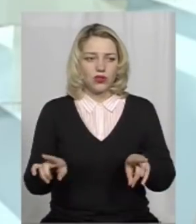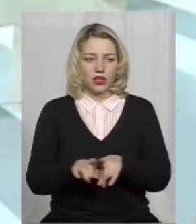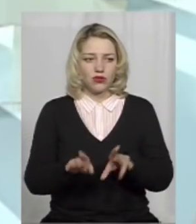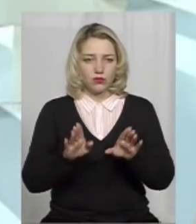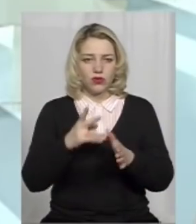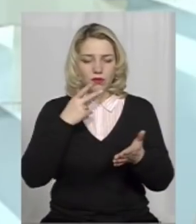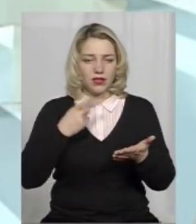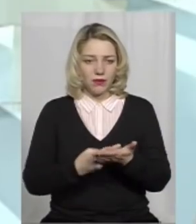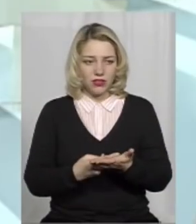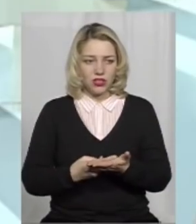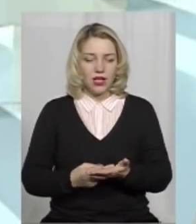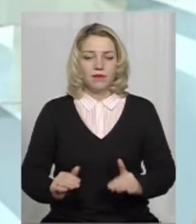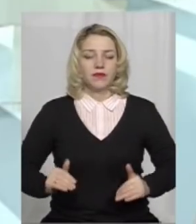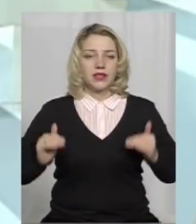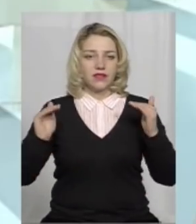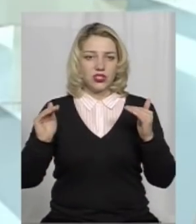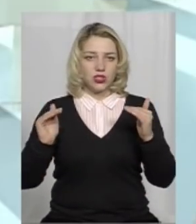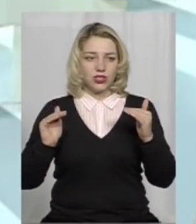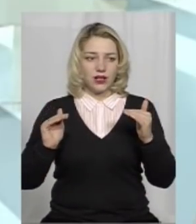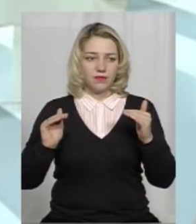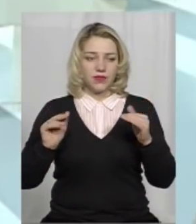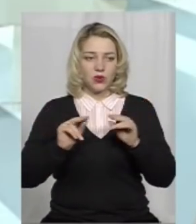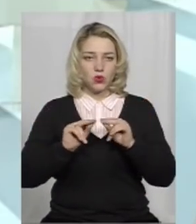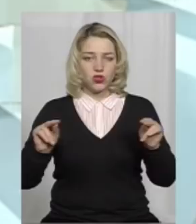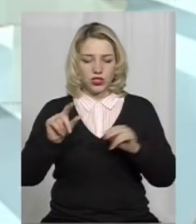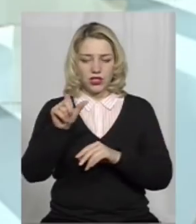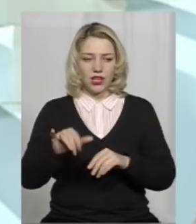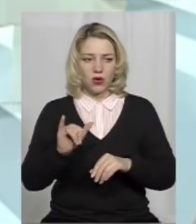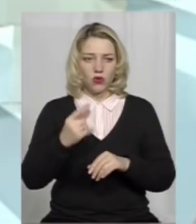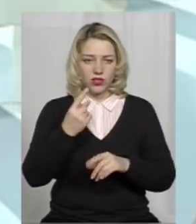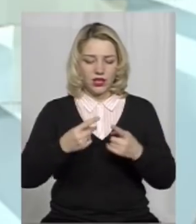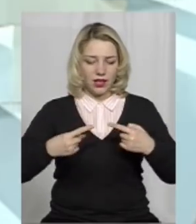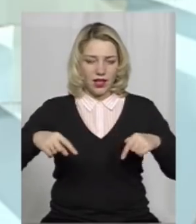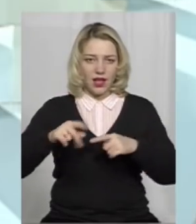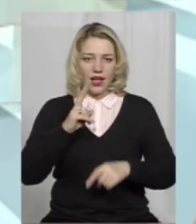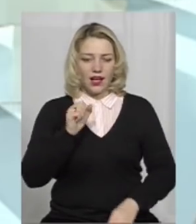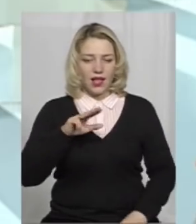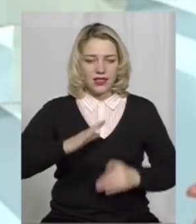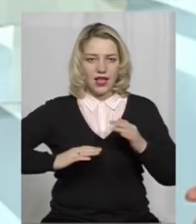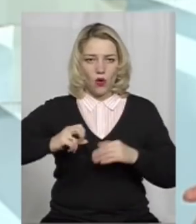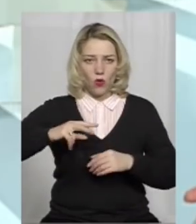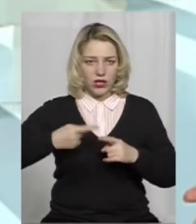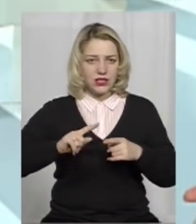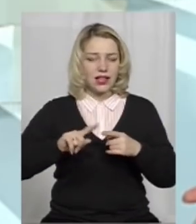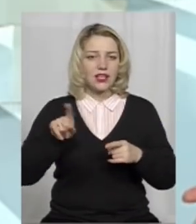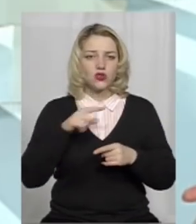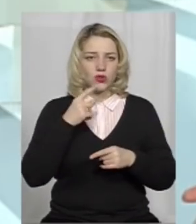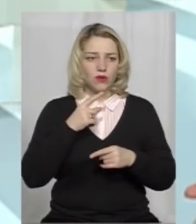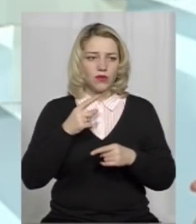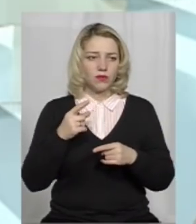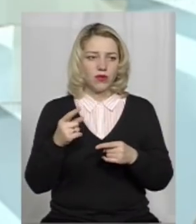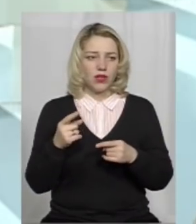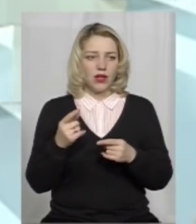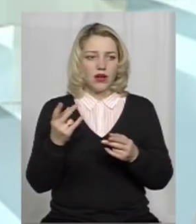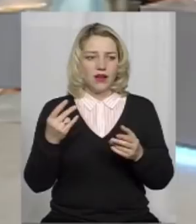буде передбачено підвищення вчителя у одній категорії. Тобто, те, що має